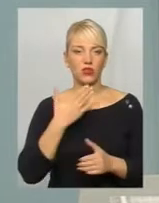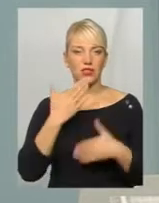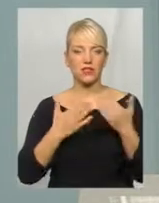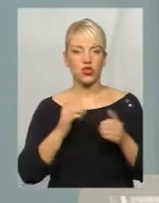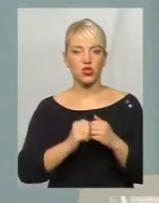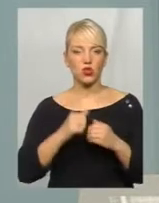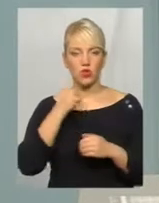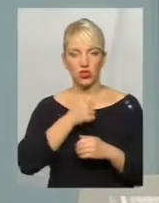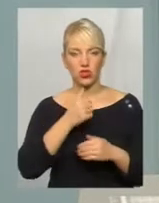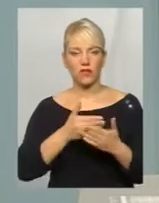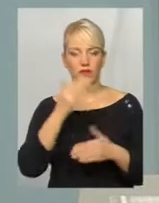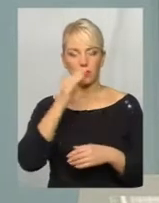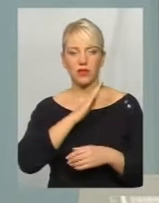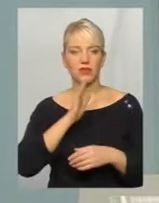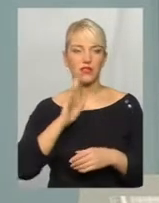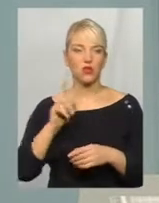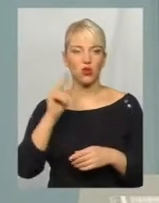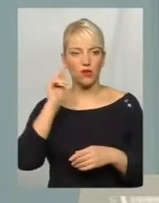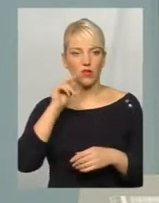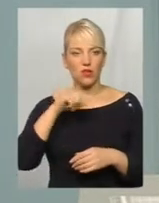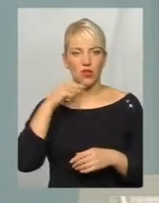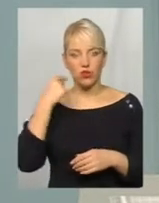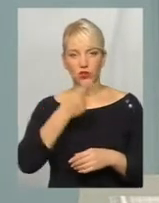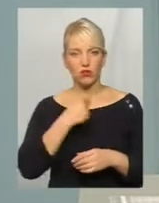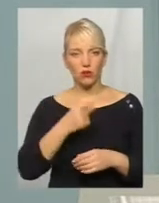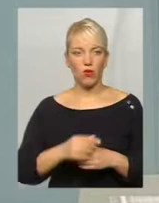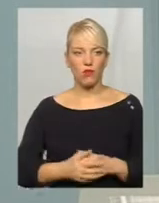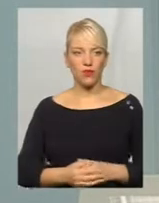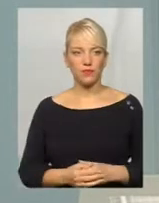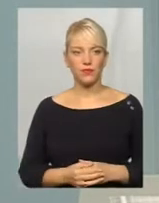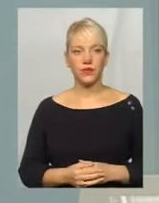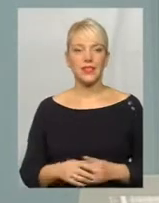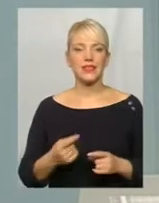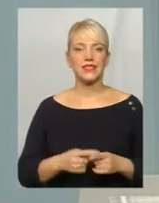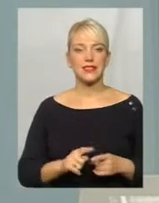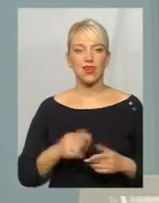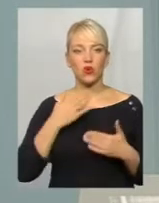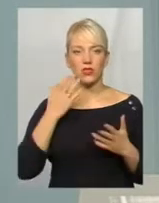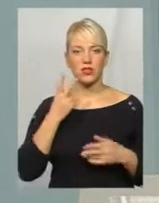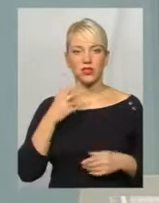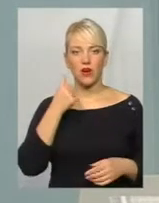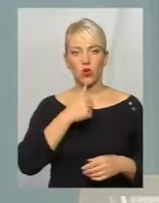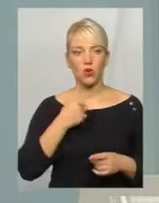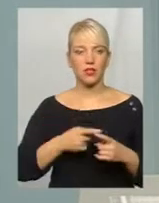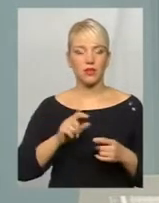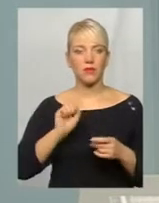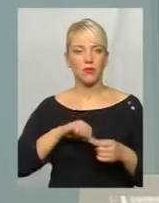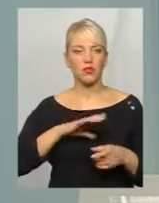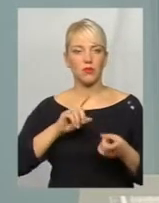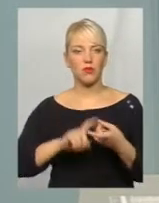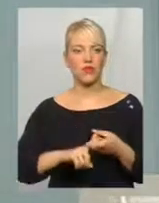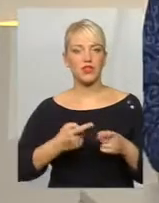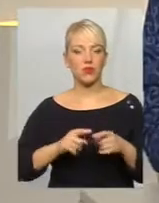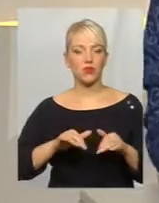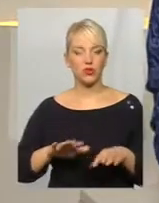щорічно від батьків щодо вивчення російської мови. Це останні два роки. Напевно, це пов'язане з тими